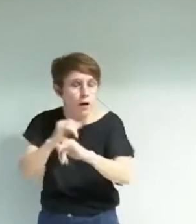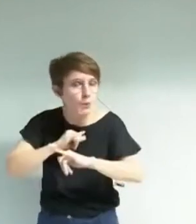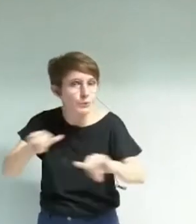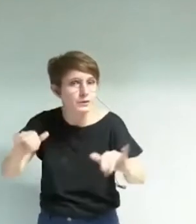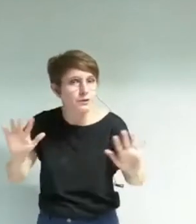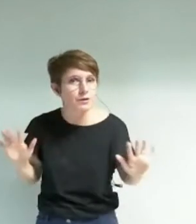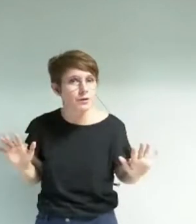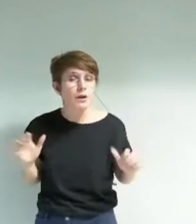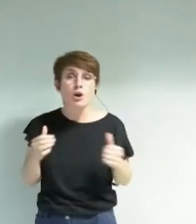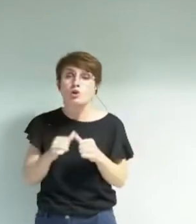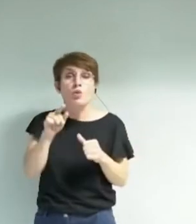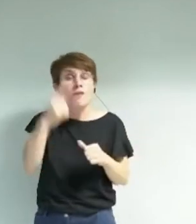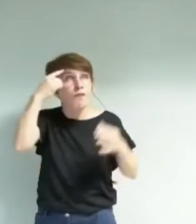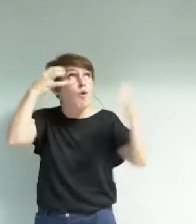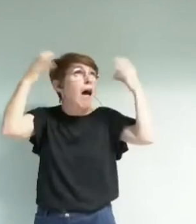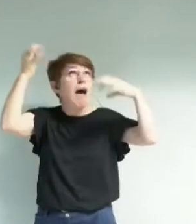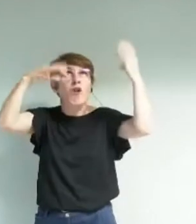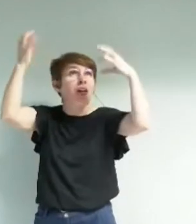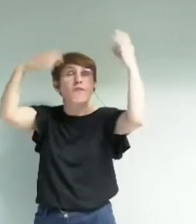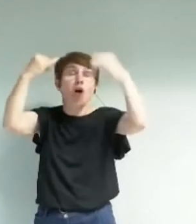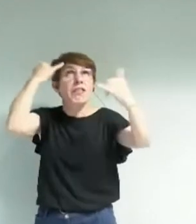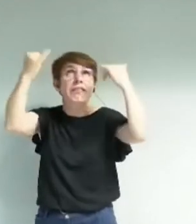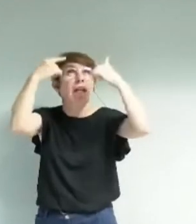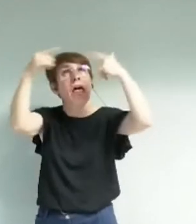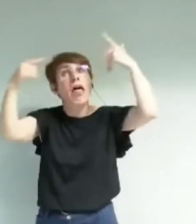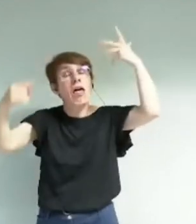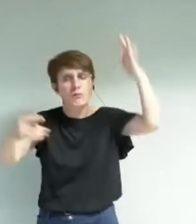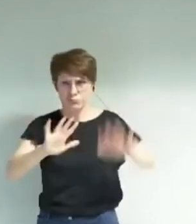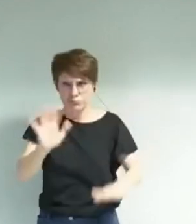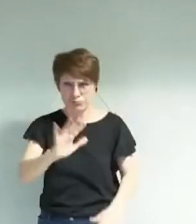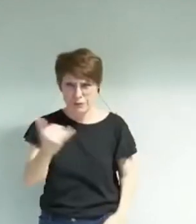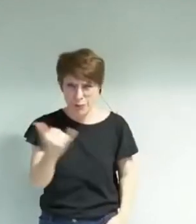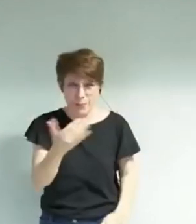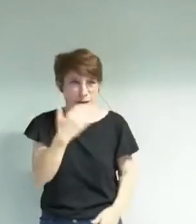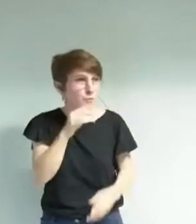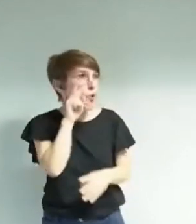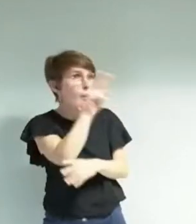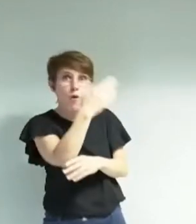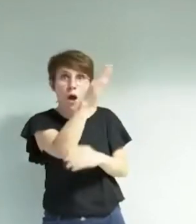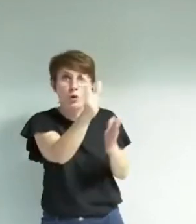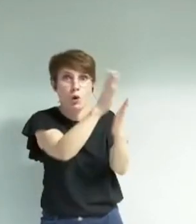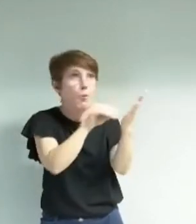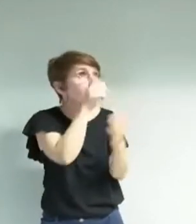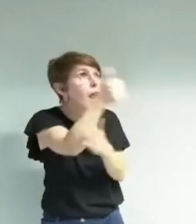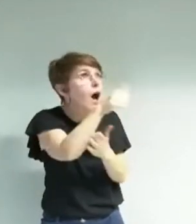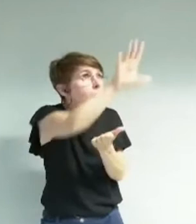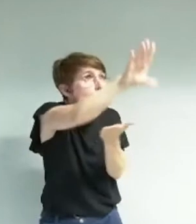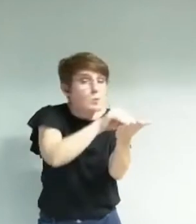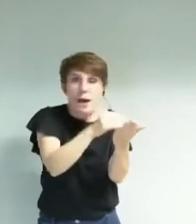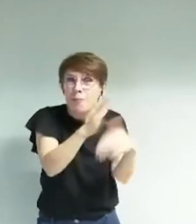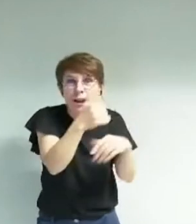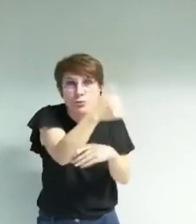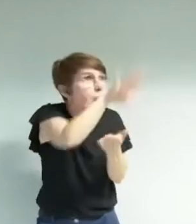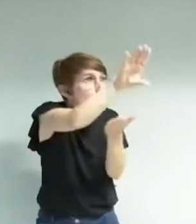au lieu d'essayer de réinventer le fil à couper le beurre de la politique culturelle, inspirez-vous de ce qui a été fait ailleurs et qui fonctionne.